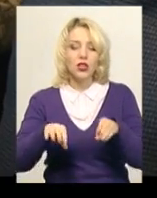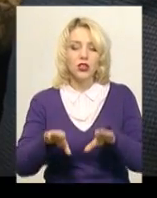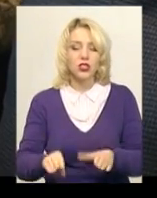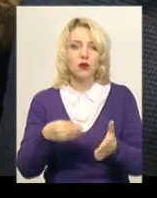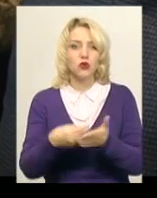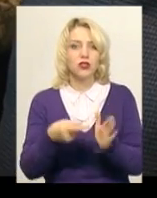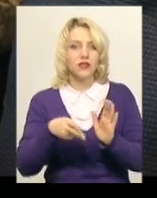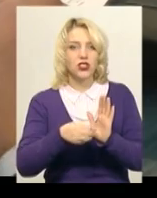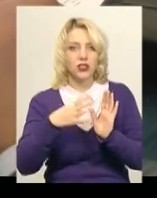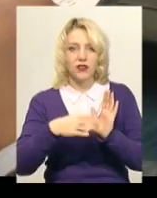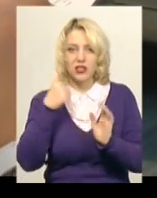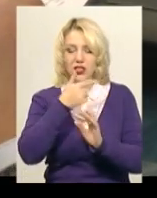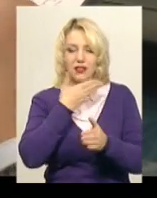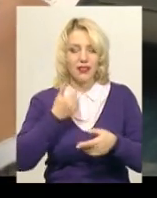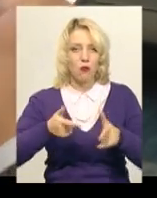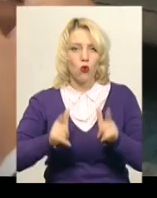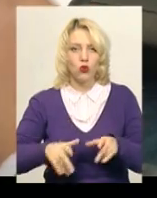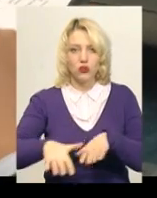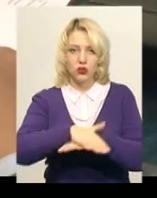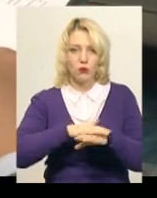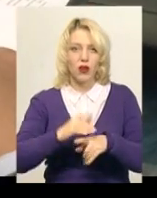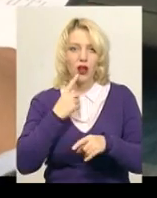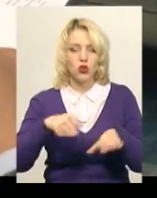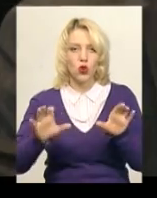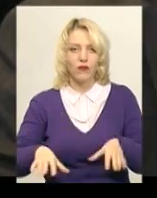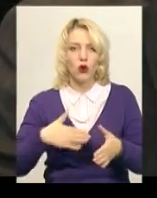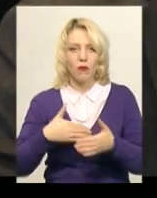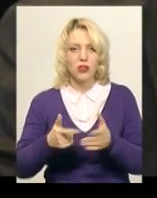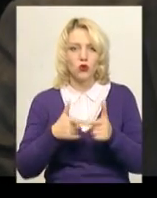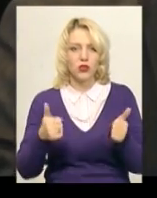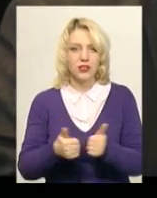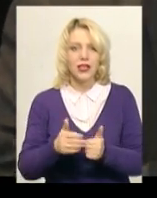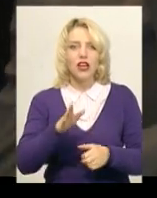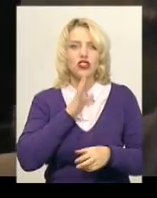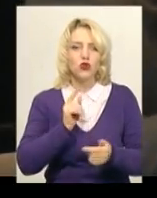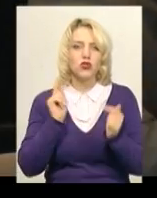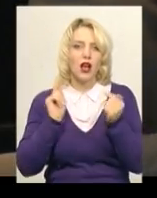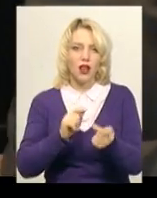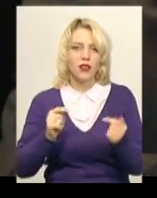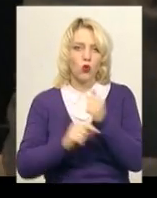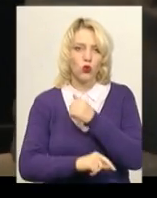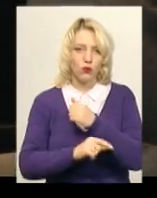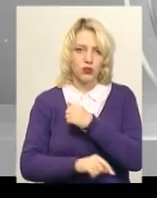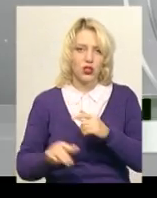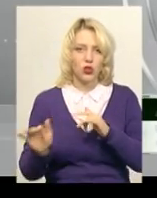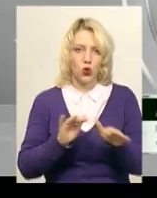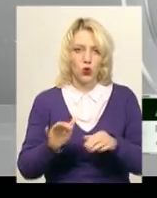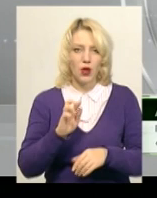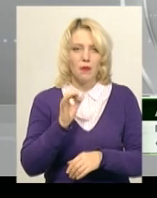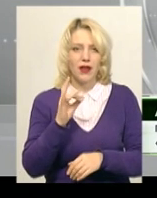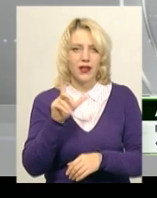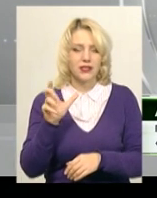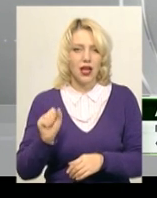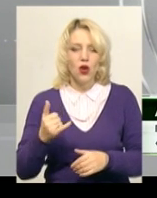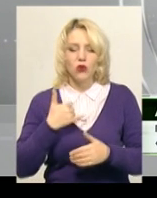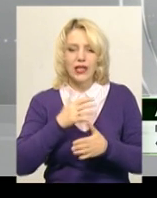2019 рік не погоджувалось з громадою, каже голова громадської організації «Жіночий антикорупційний рух» Альона Береза. У нас не було